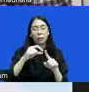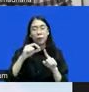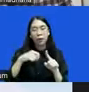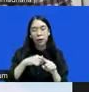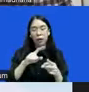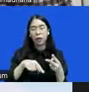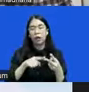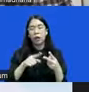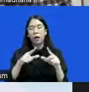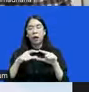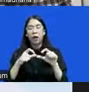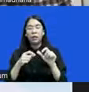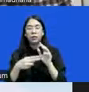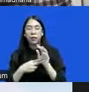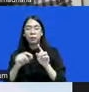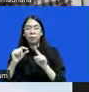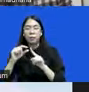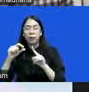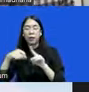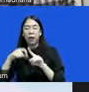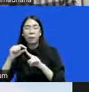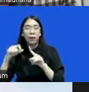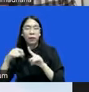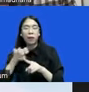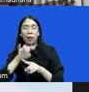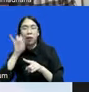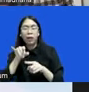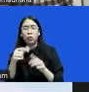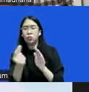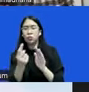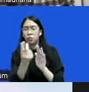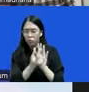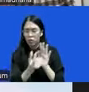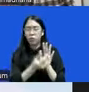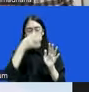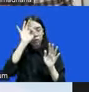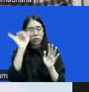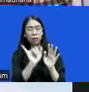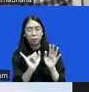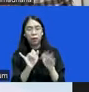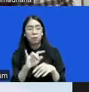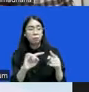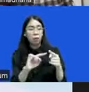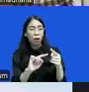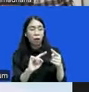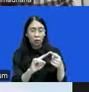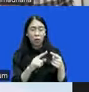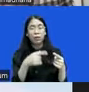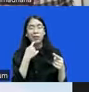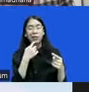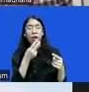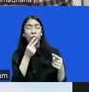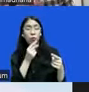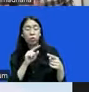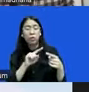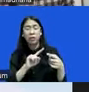meng-ASN-kan pegawai KPK. Nah, itu juga yang terlihat dalam undang-undang kepolisian. Awalnya berbicara umur, tapi ternyata belay yang